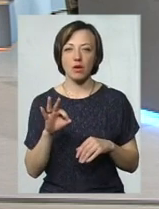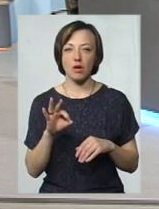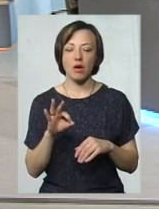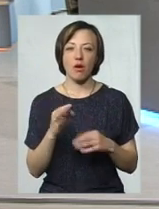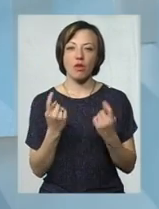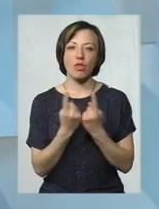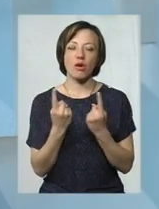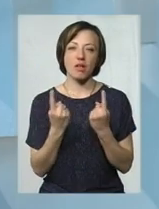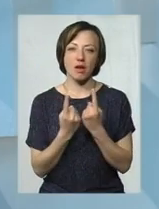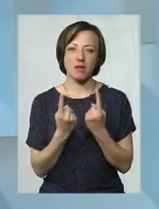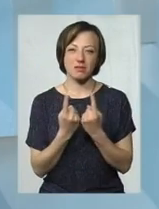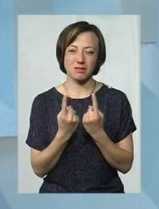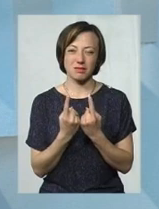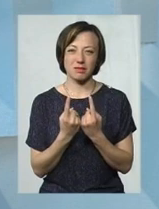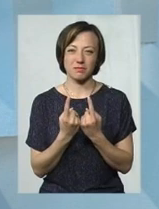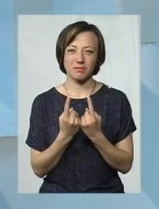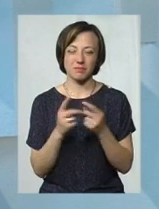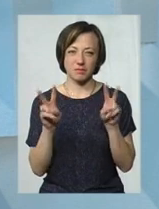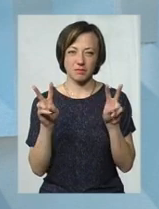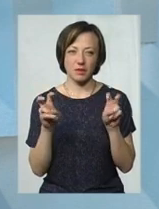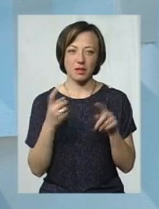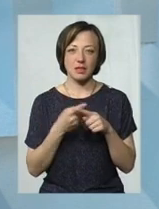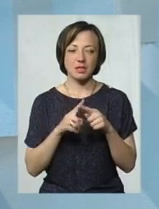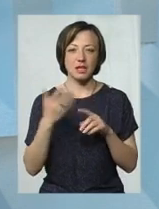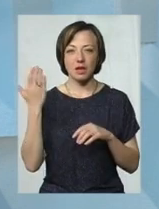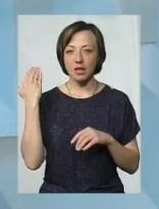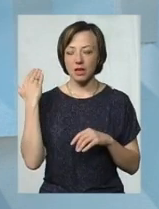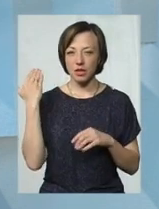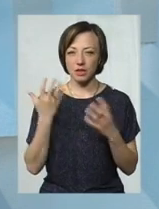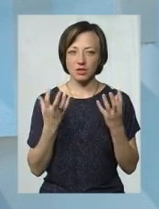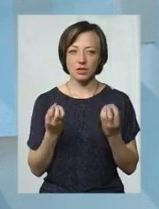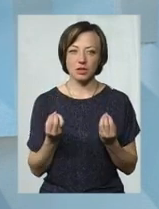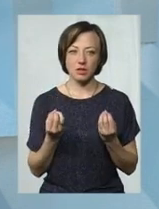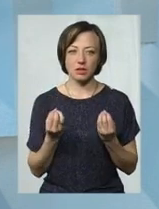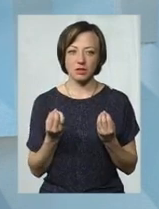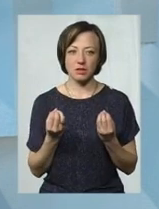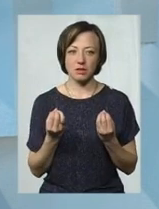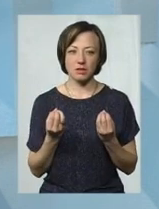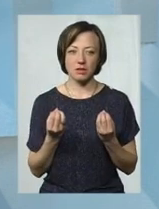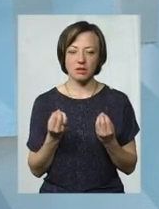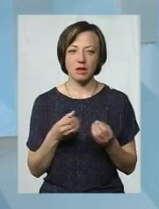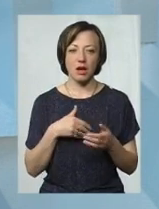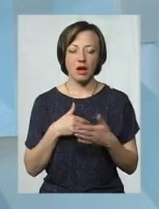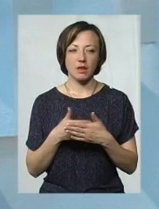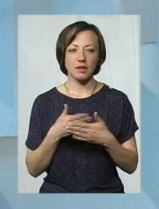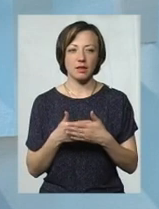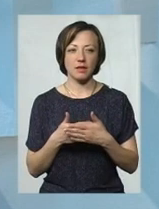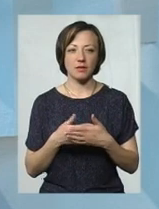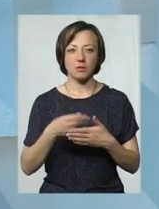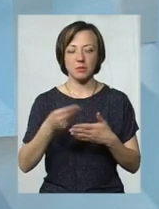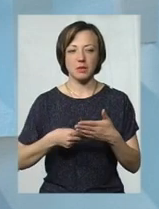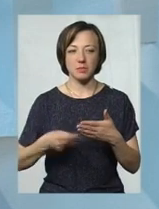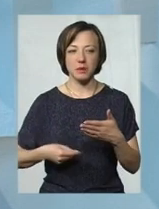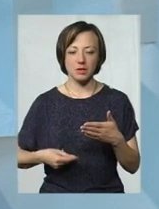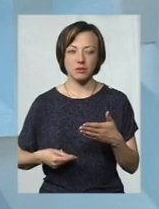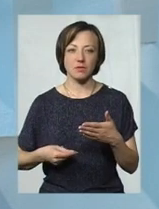Однокласники. Знаєте, воно це ще раніше так активно там підписувалося,